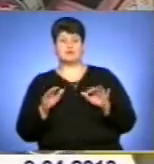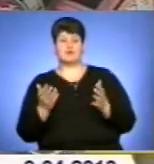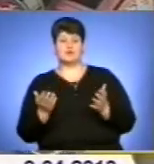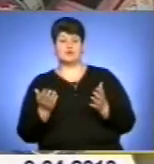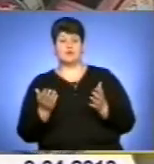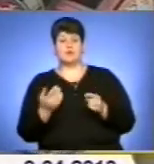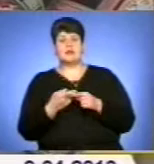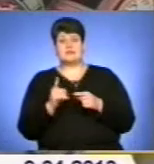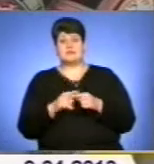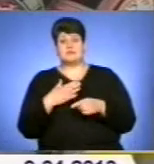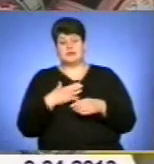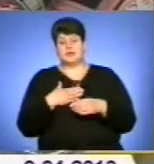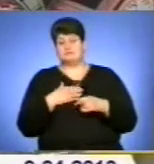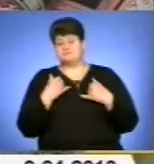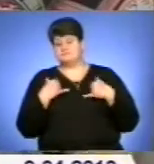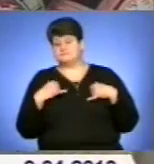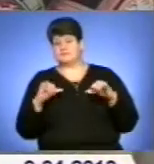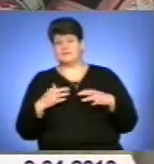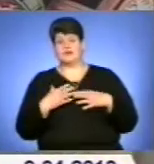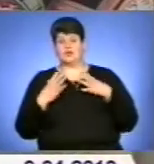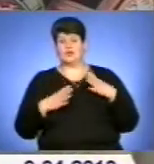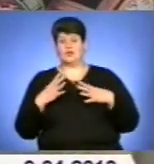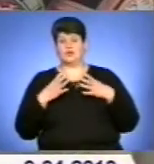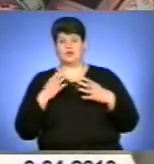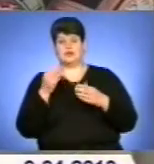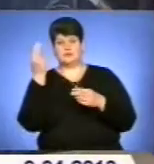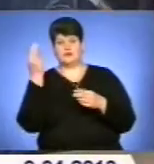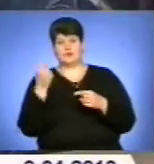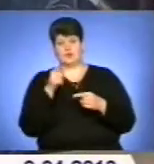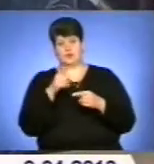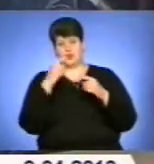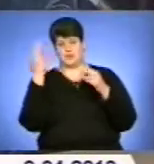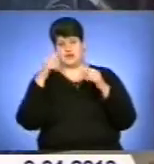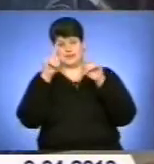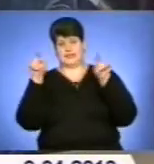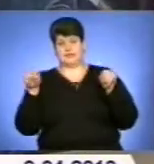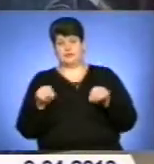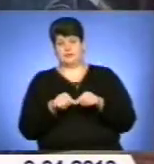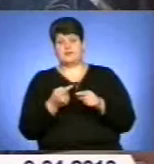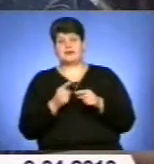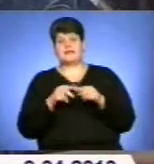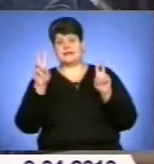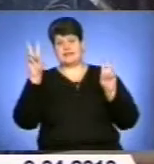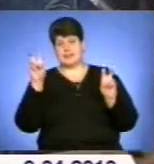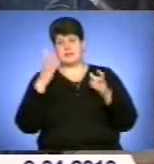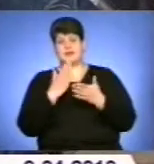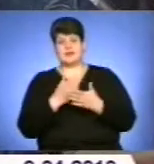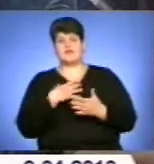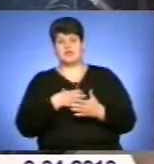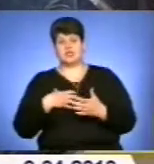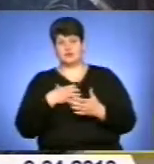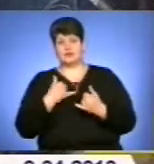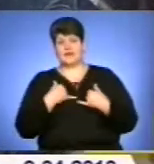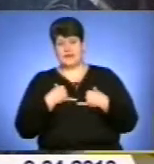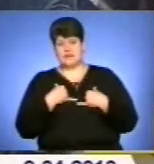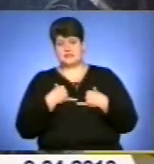І це мене надихнуло намалювати таку картину. Ця тема сьогодні, вона дійсно є важливою для нас, адже